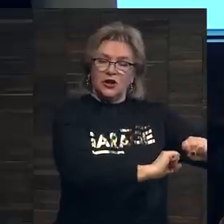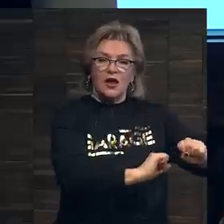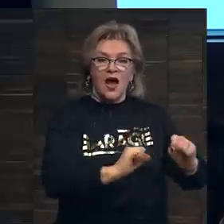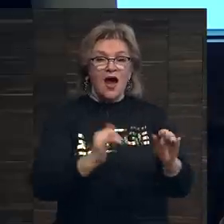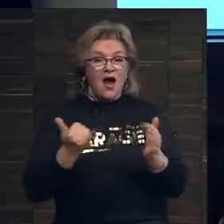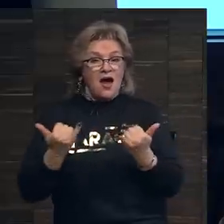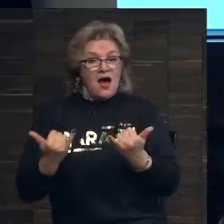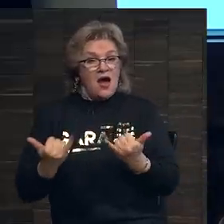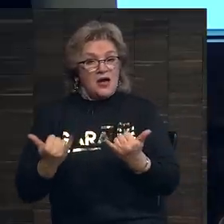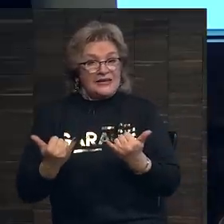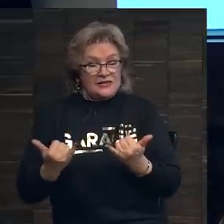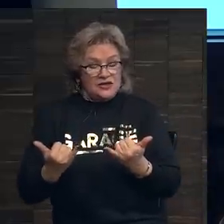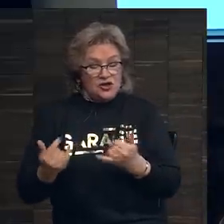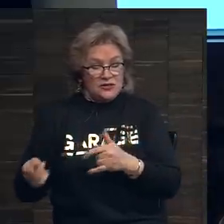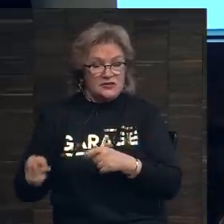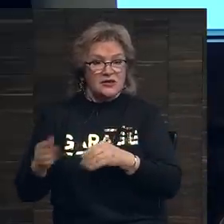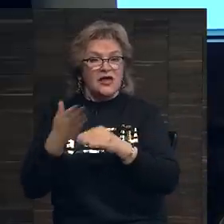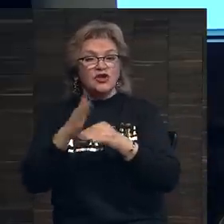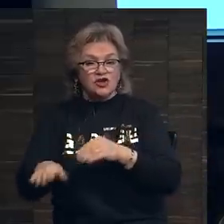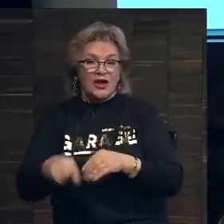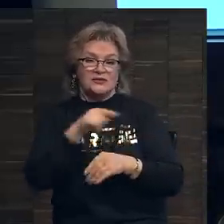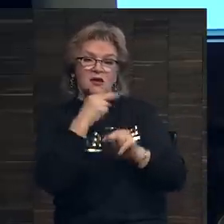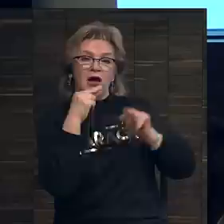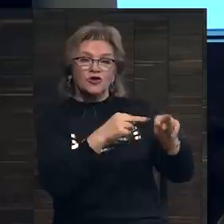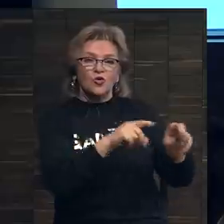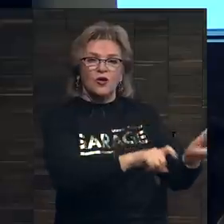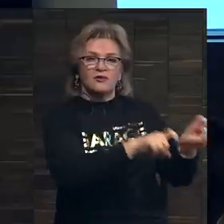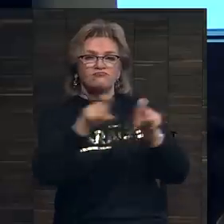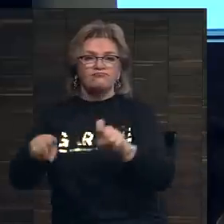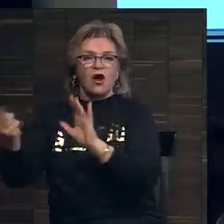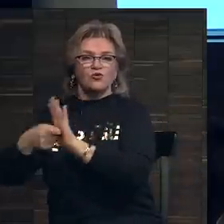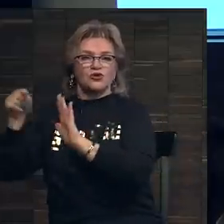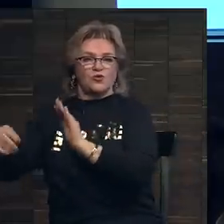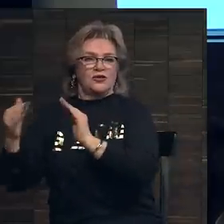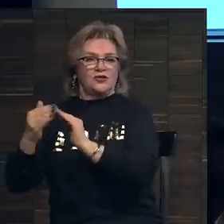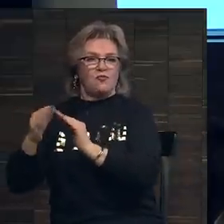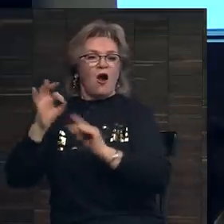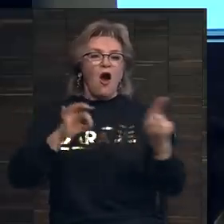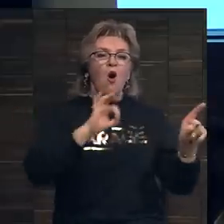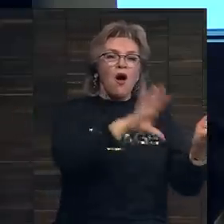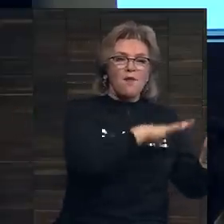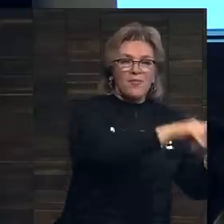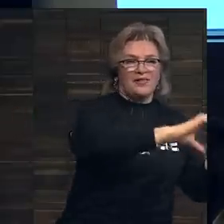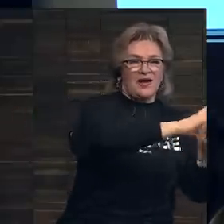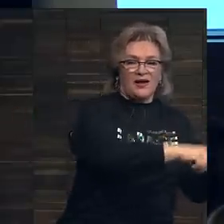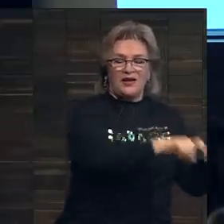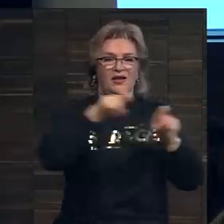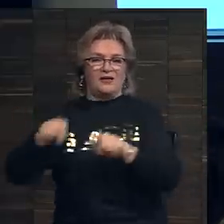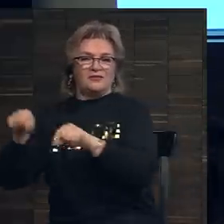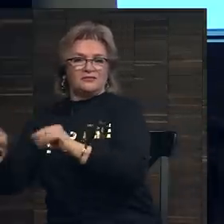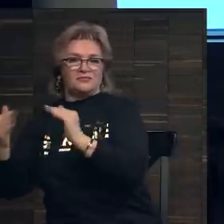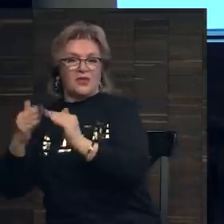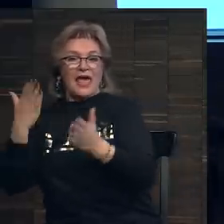Сейчас часть этого контроля перешла к аукционным домам от галеристов. Если